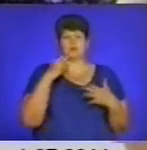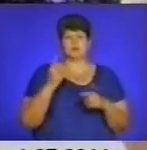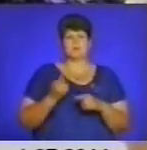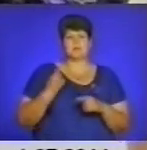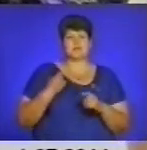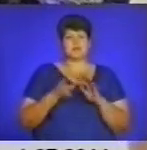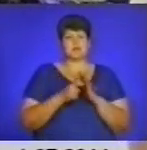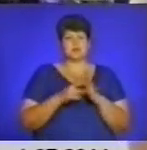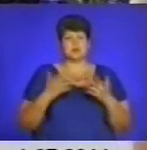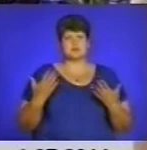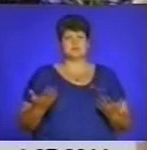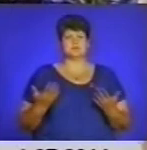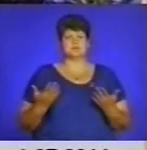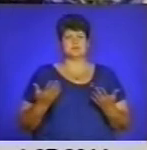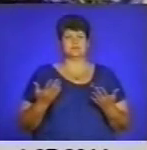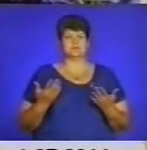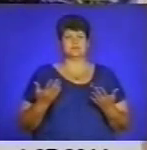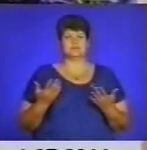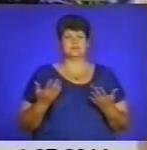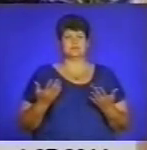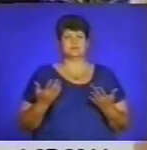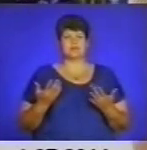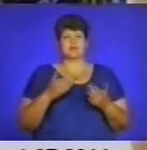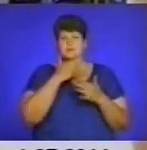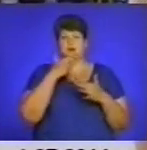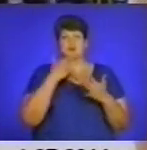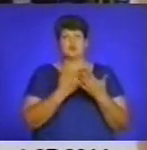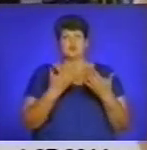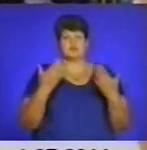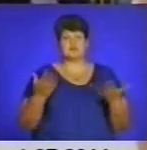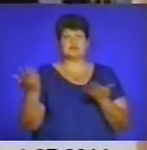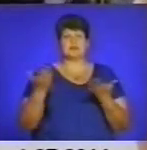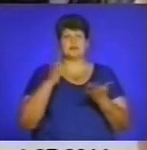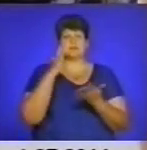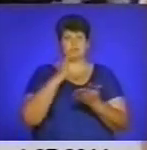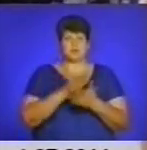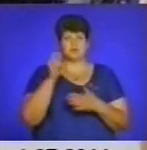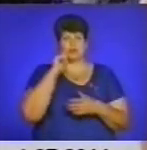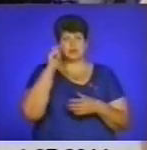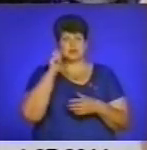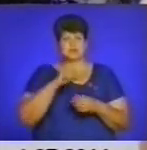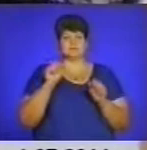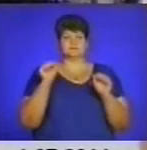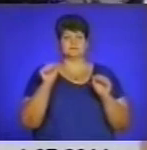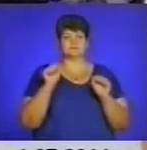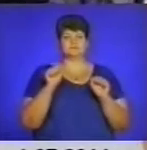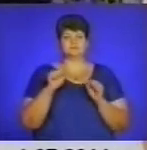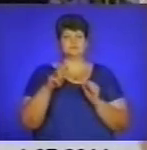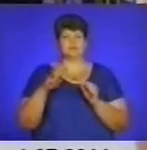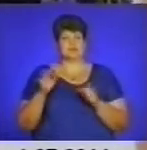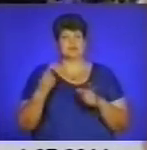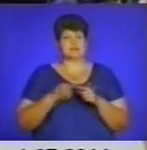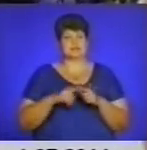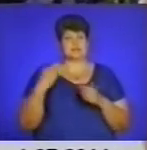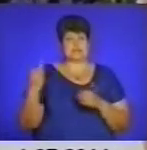-класів, дуже багато виставок, які мають такі українські мотиви. Це цікаво.